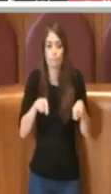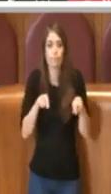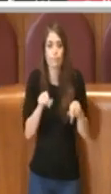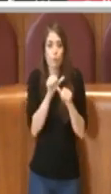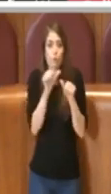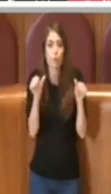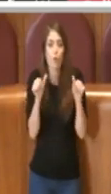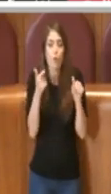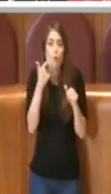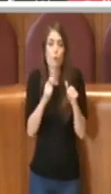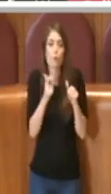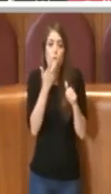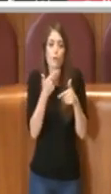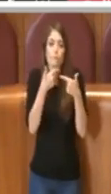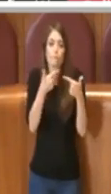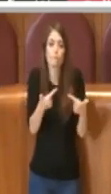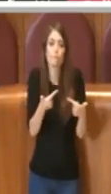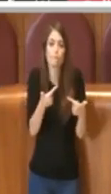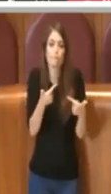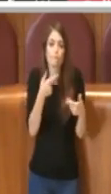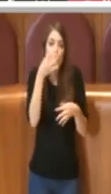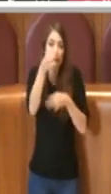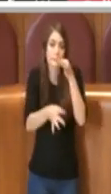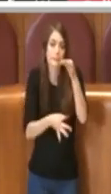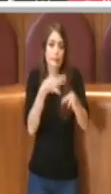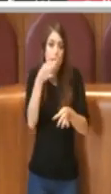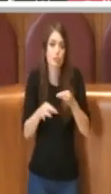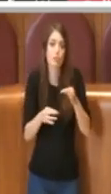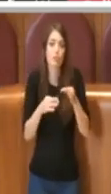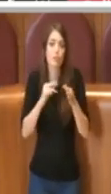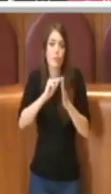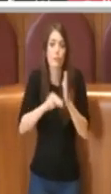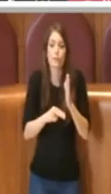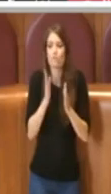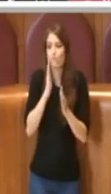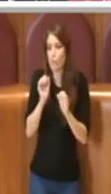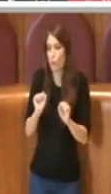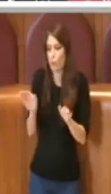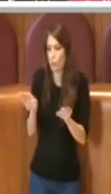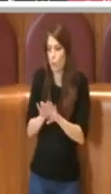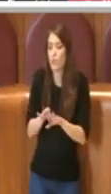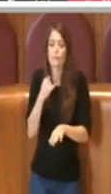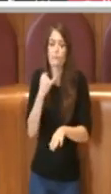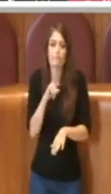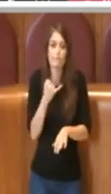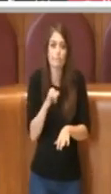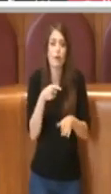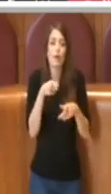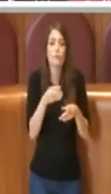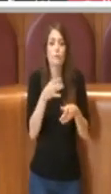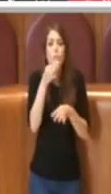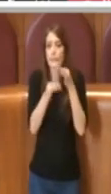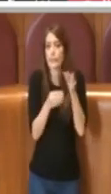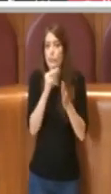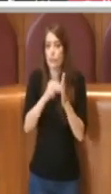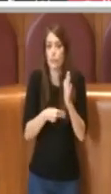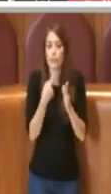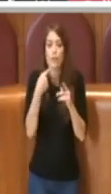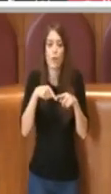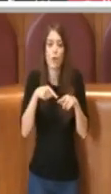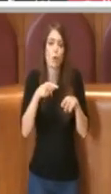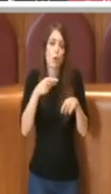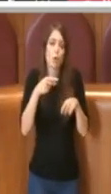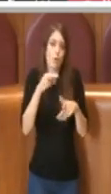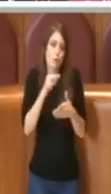pentolizzare il senso dell'emendamento e il buon nostro voto finale.